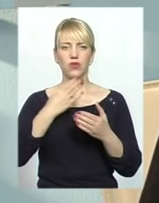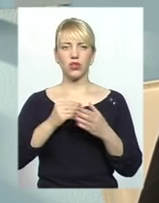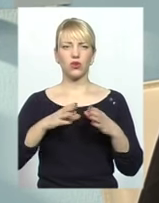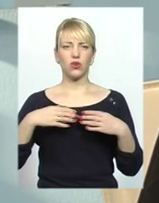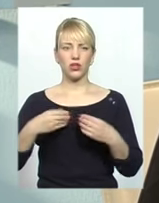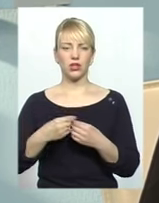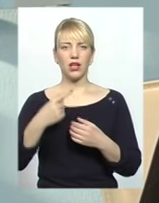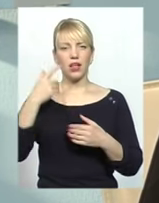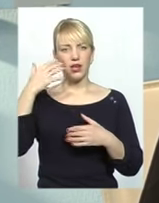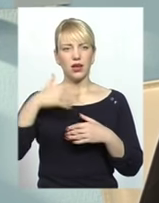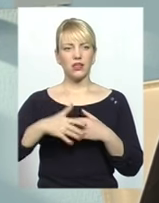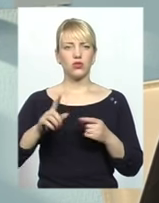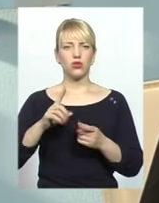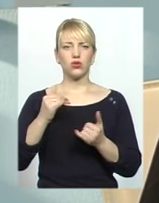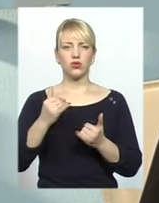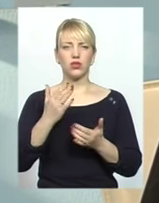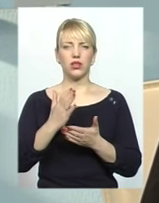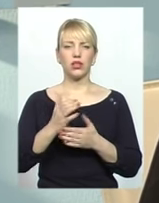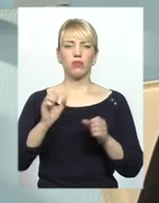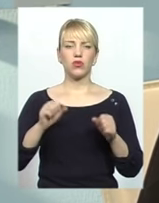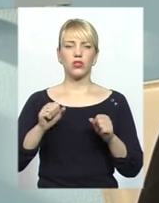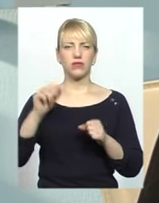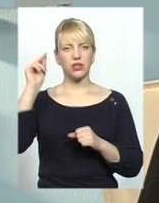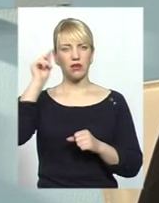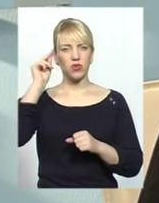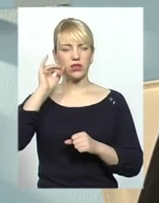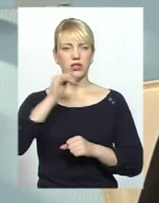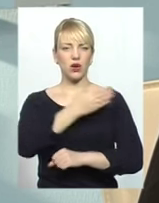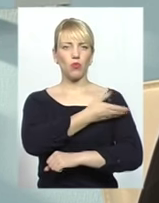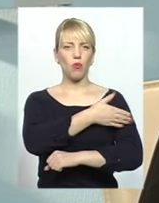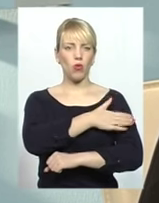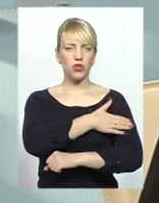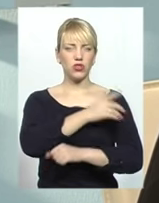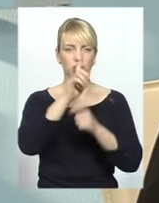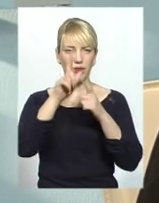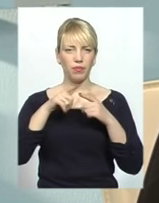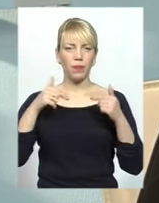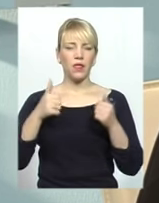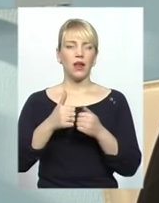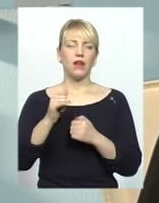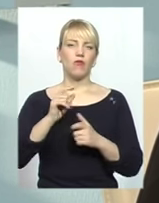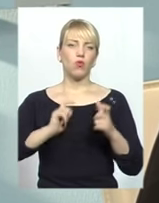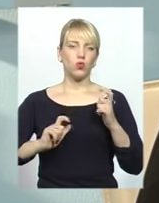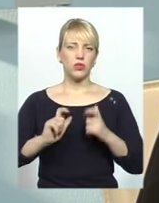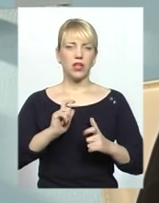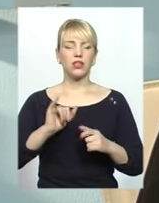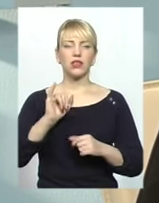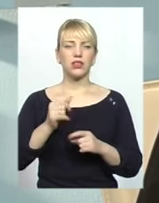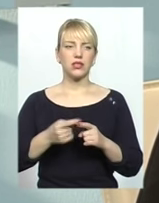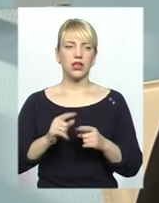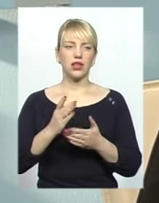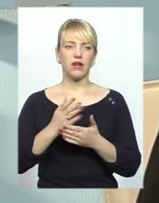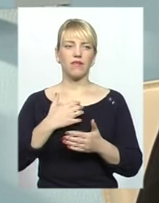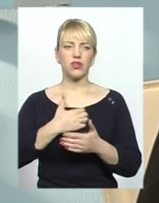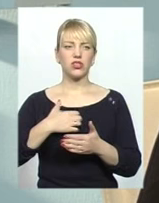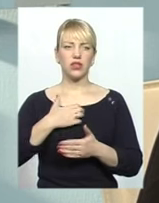ясно, що є можливість сьогодні навчатися в Польщі, в польських вузах. Теж це є